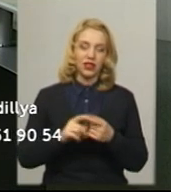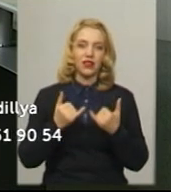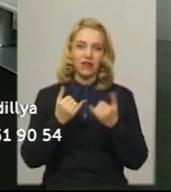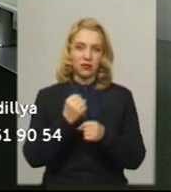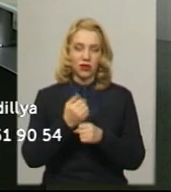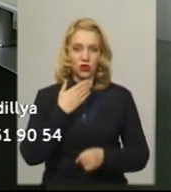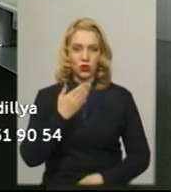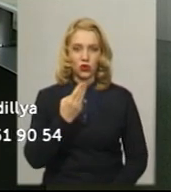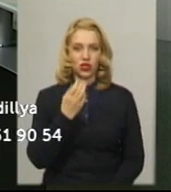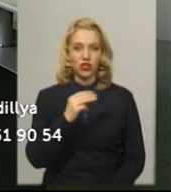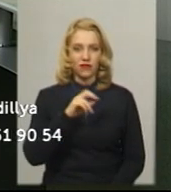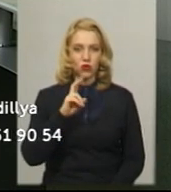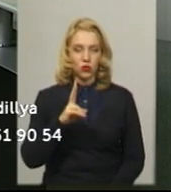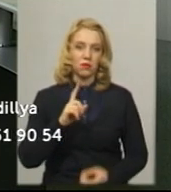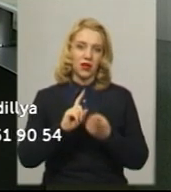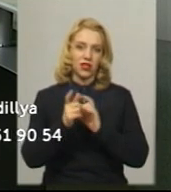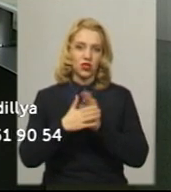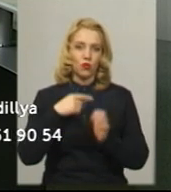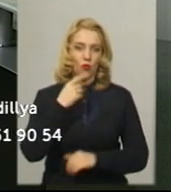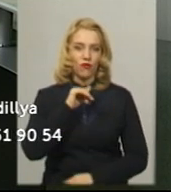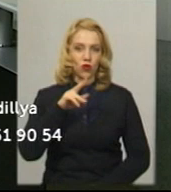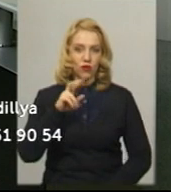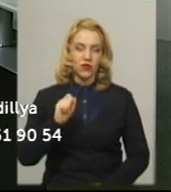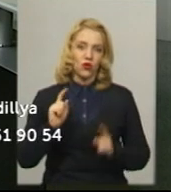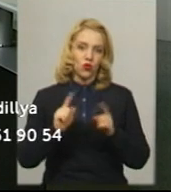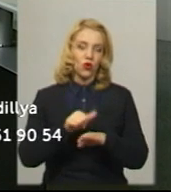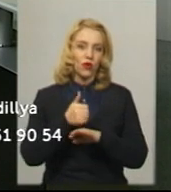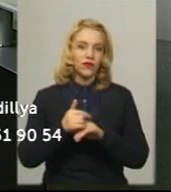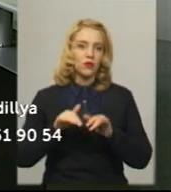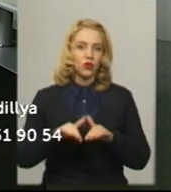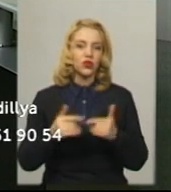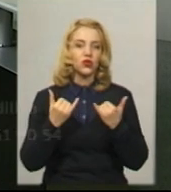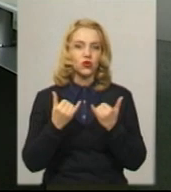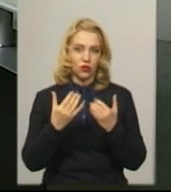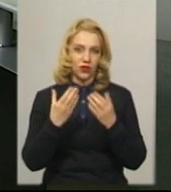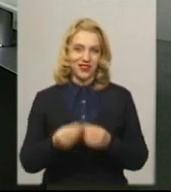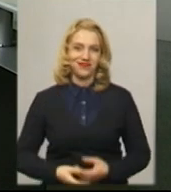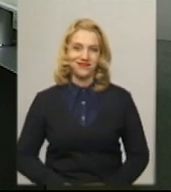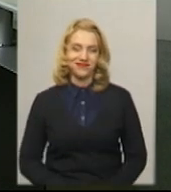Шевчук, на жесту умову прикладає Оксана Фіновська. Далі коротко про головні події цього дня.